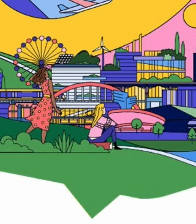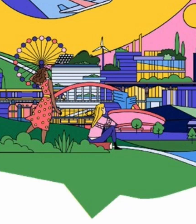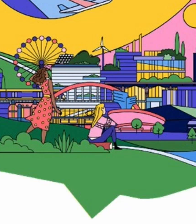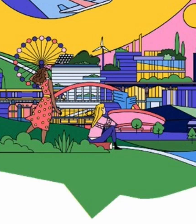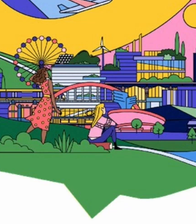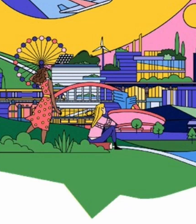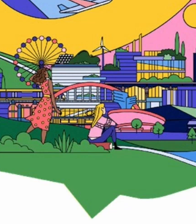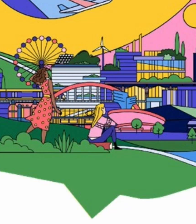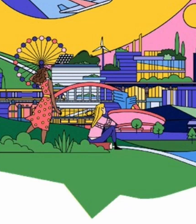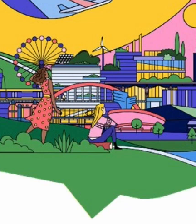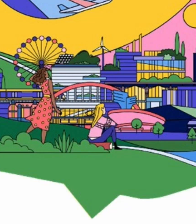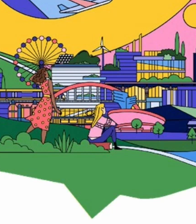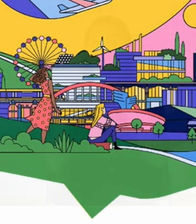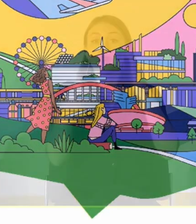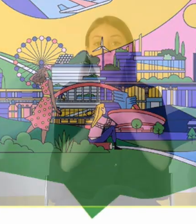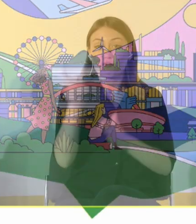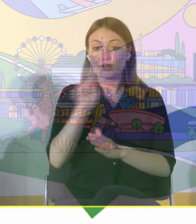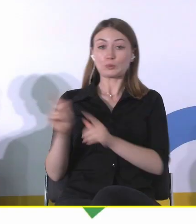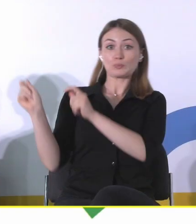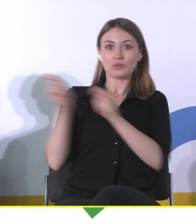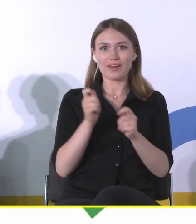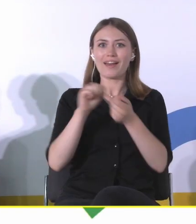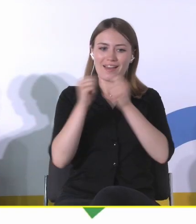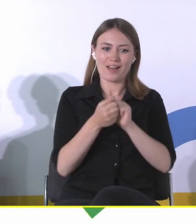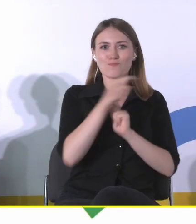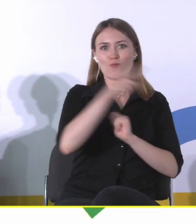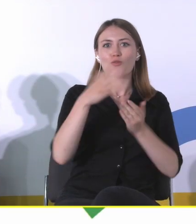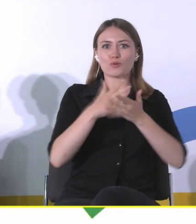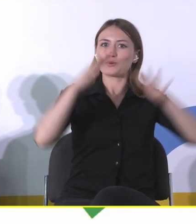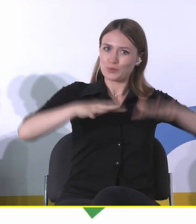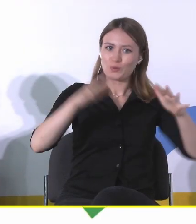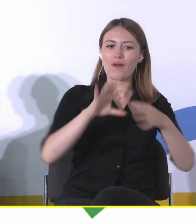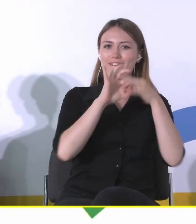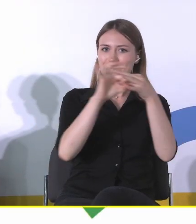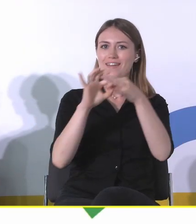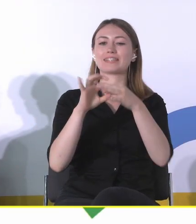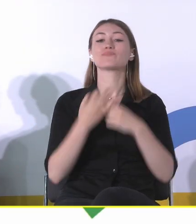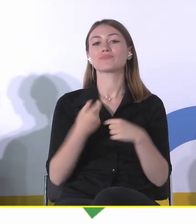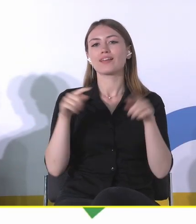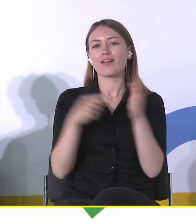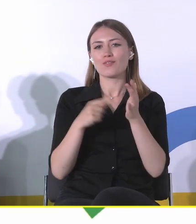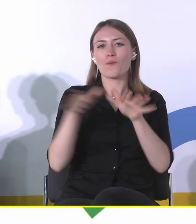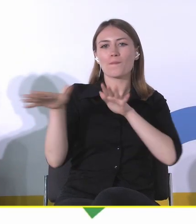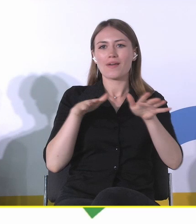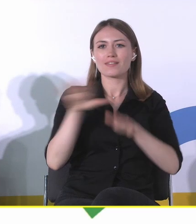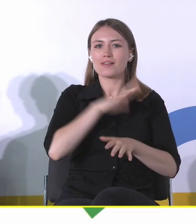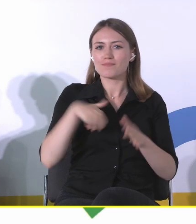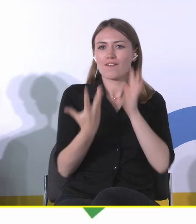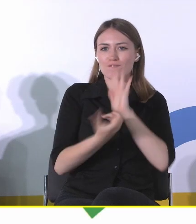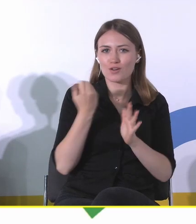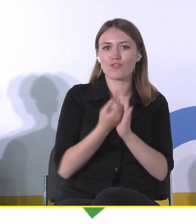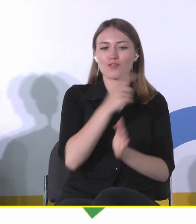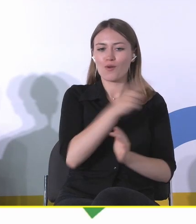mieszkańcami. To jest kwestia potencjału, wykorzystania potencjału takich miejsc o